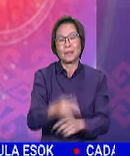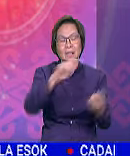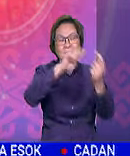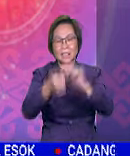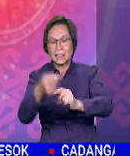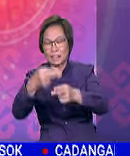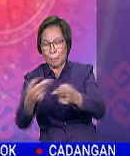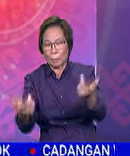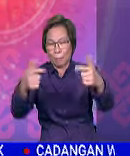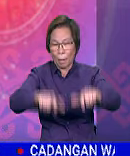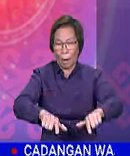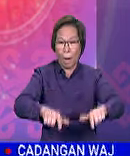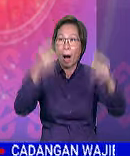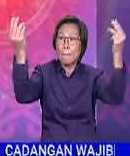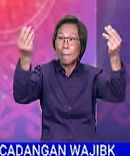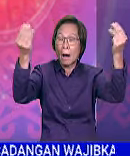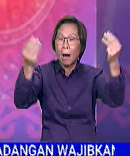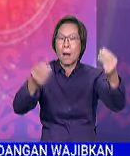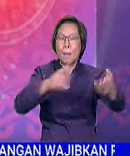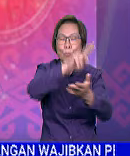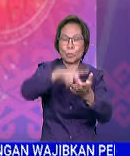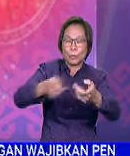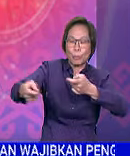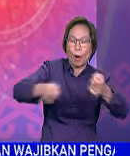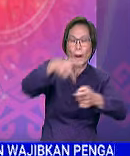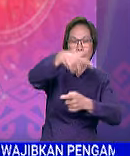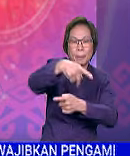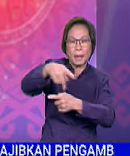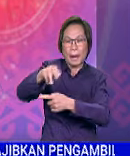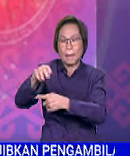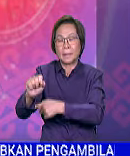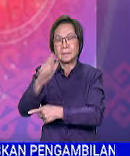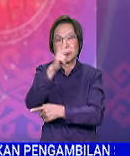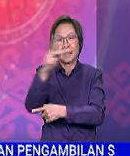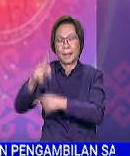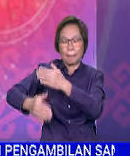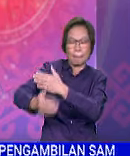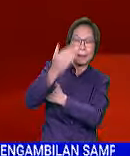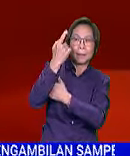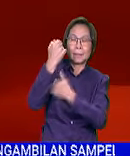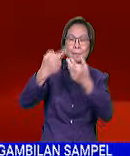semula berlangsung di Pusat Pentadbiran Negeri Sabah PPNS Kota Kinabalu pagi tadi.